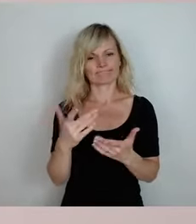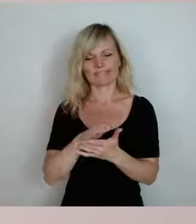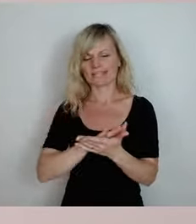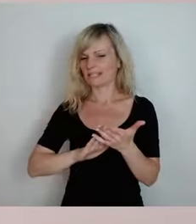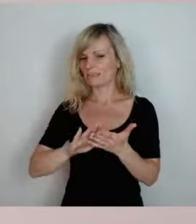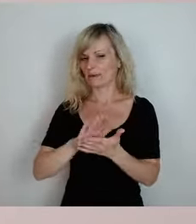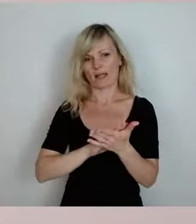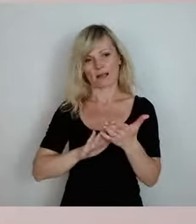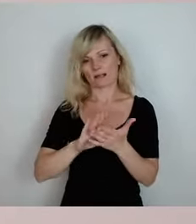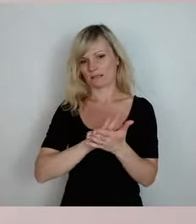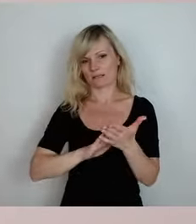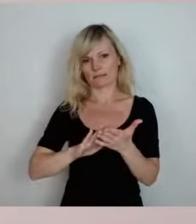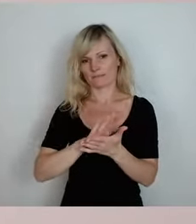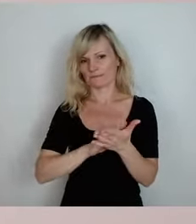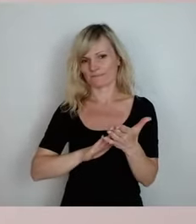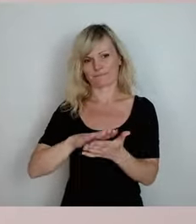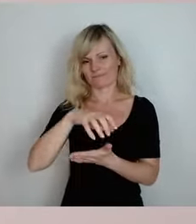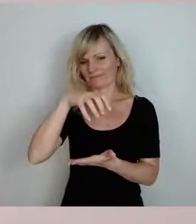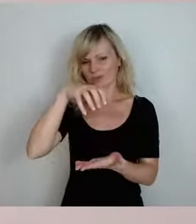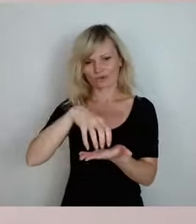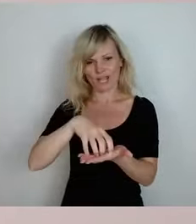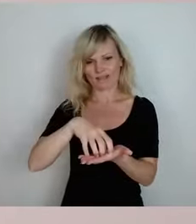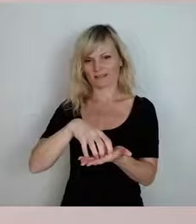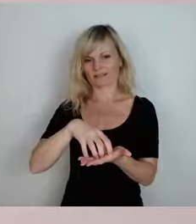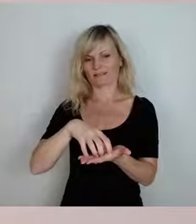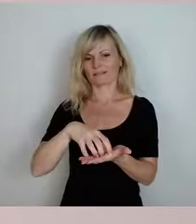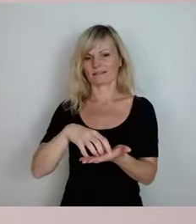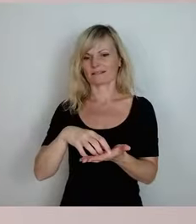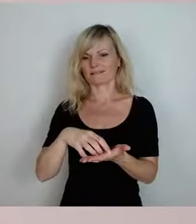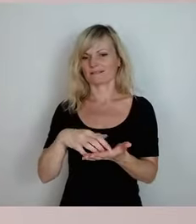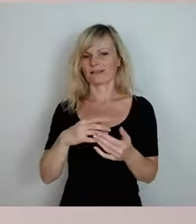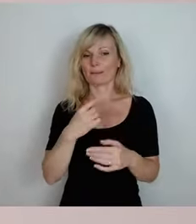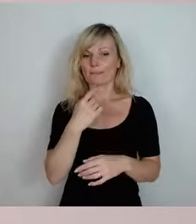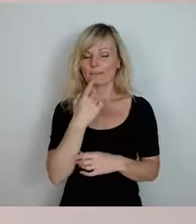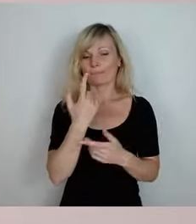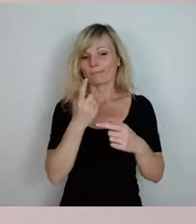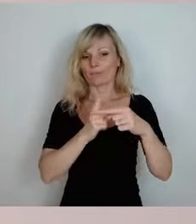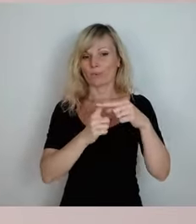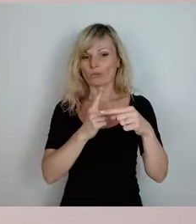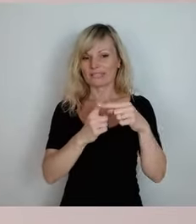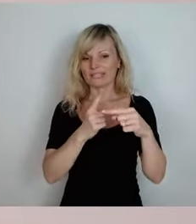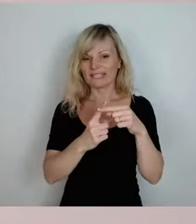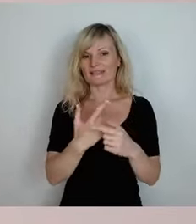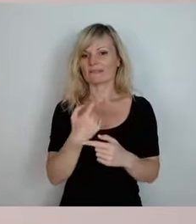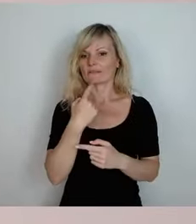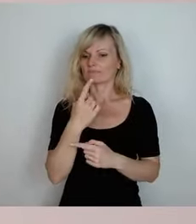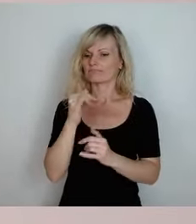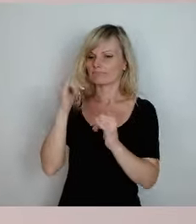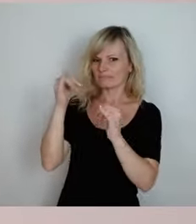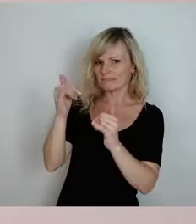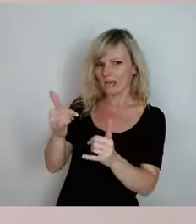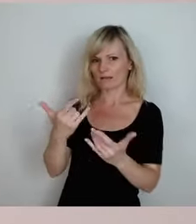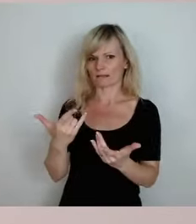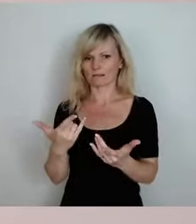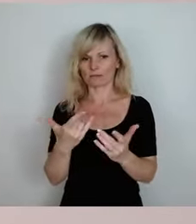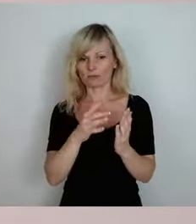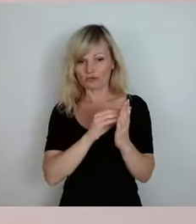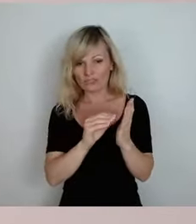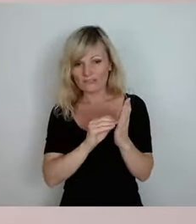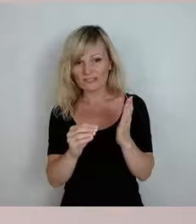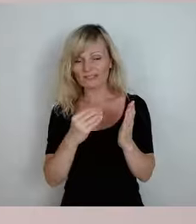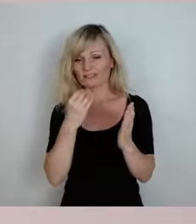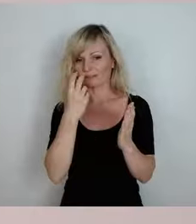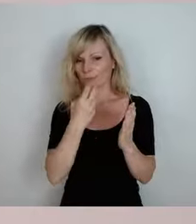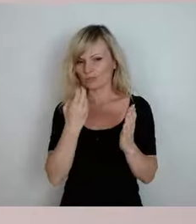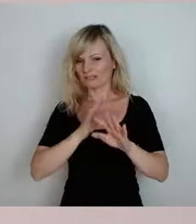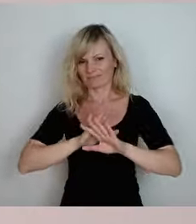in irgendeiner Form eine positive Aussage zu diesem Ganzen weder schriftlich noch mündlich noch sonst irgendwie gegeben. Wenn die Stadt